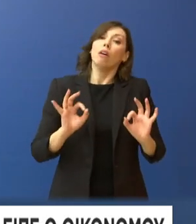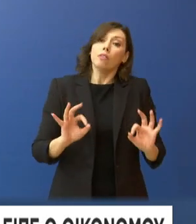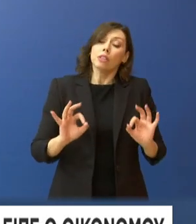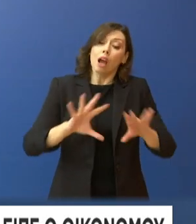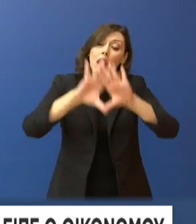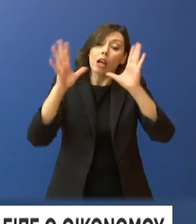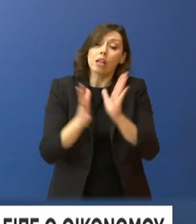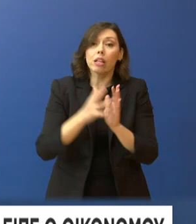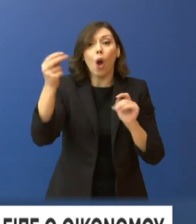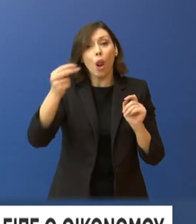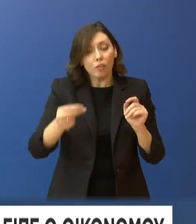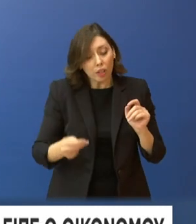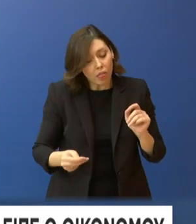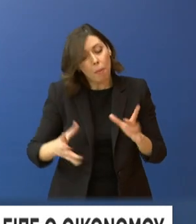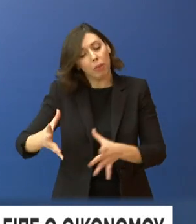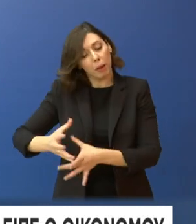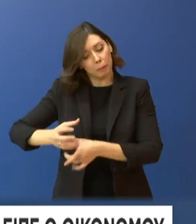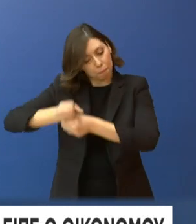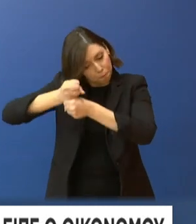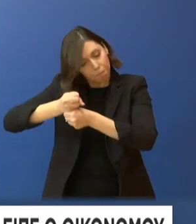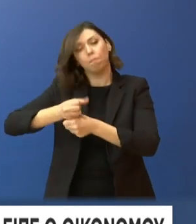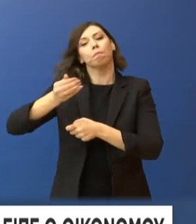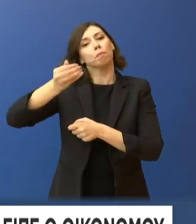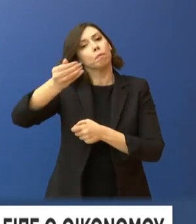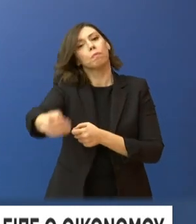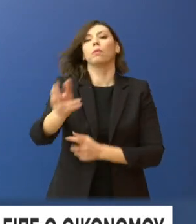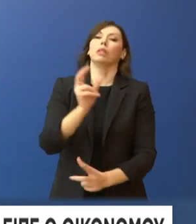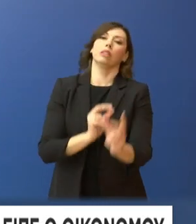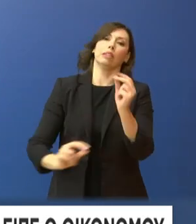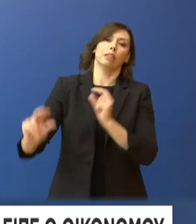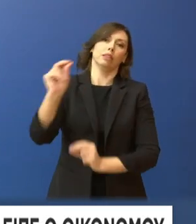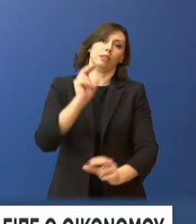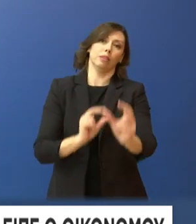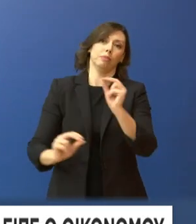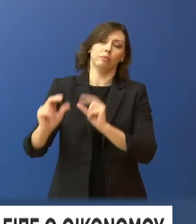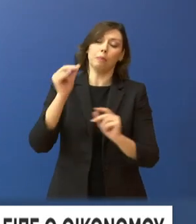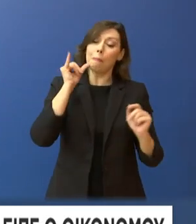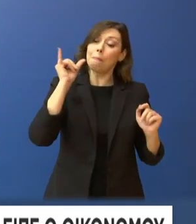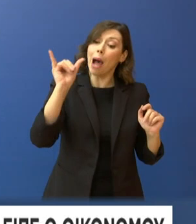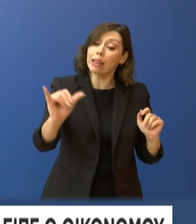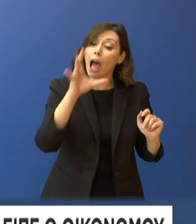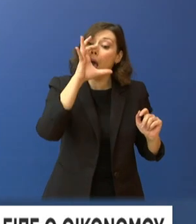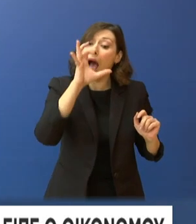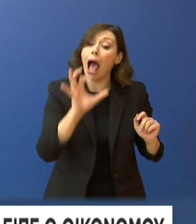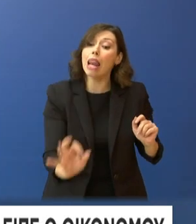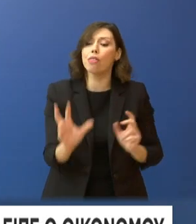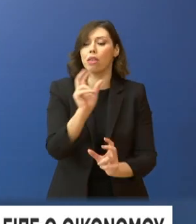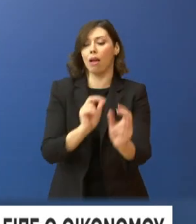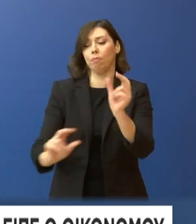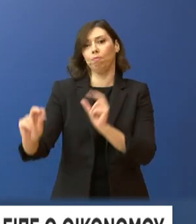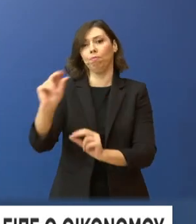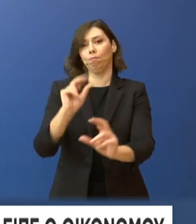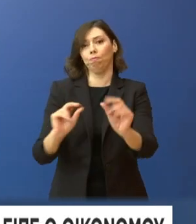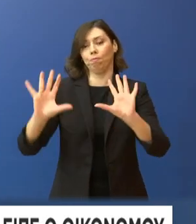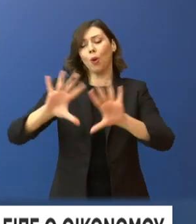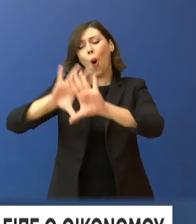με ειλικρίνεια, με στοιχεία, με νυφαλιότητα, πάντοτε με αλήθεια. Τώρα είναι η ώρα του πένθους.